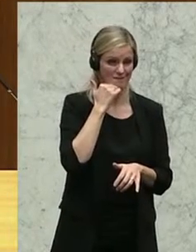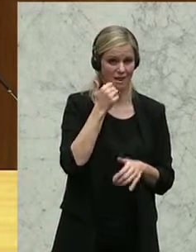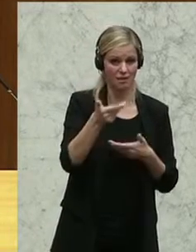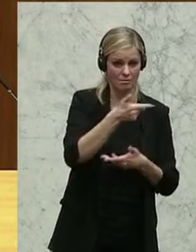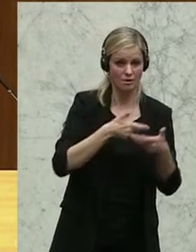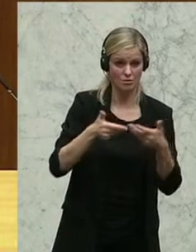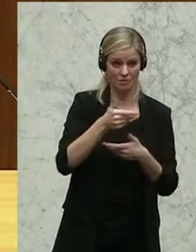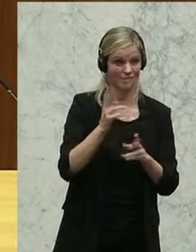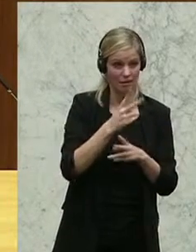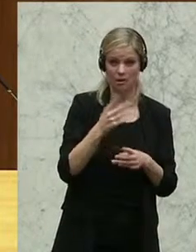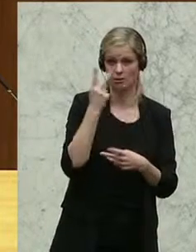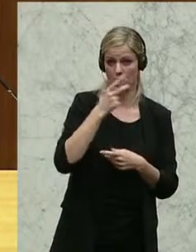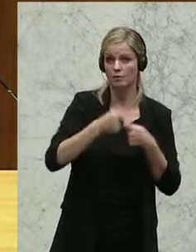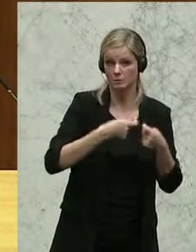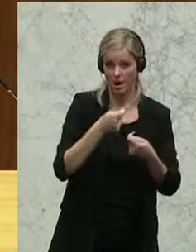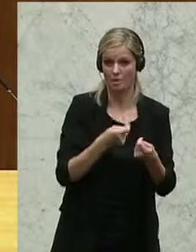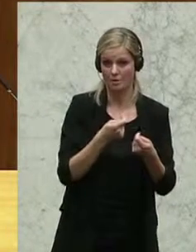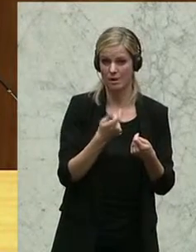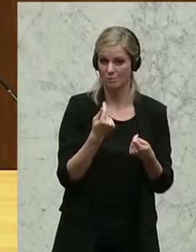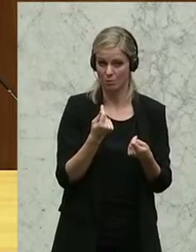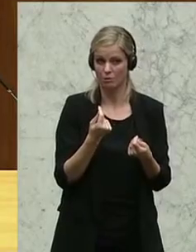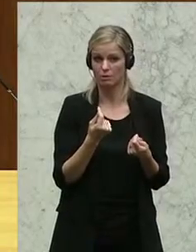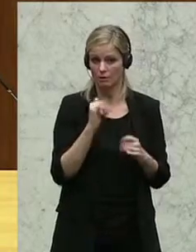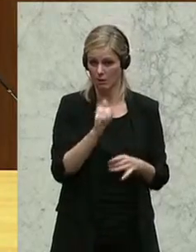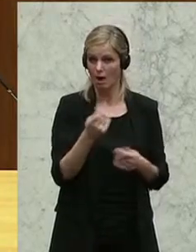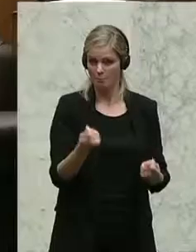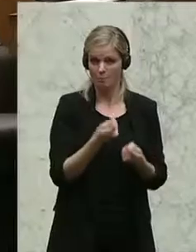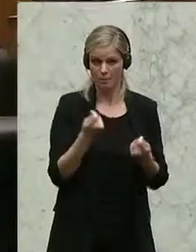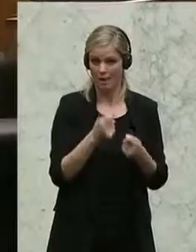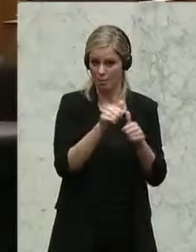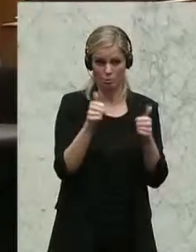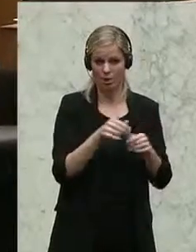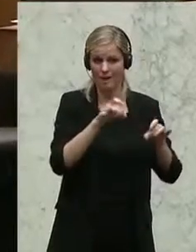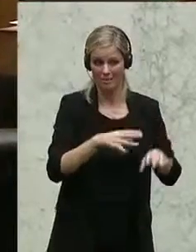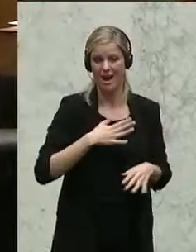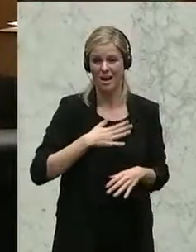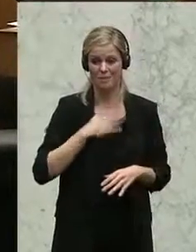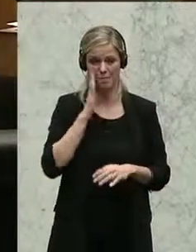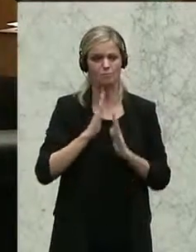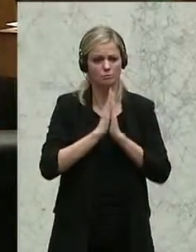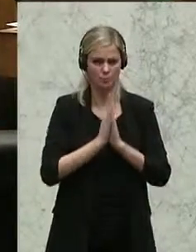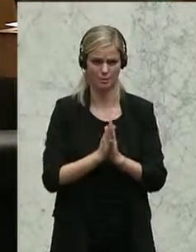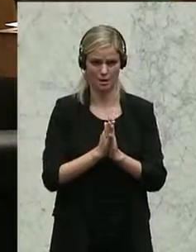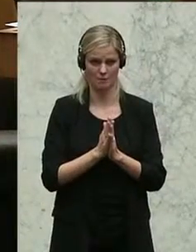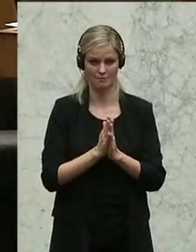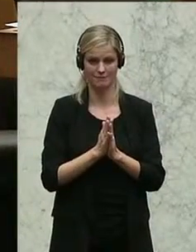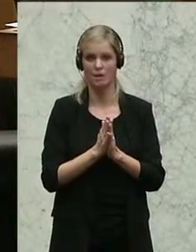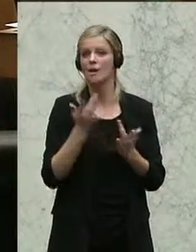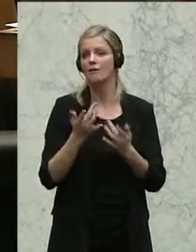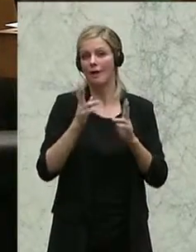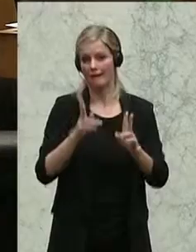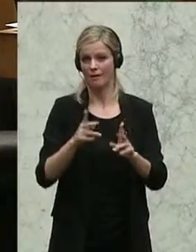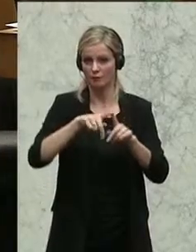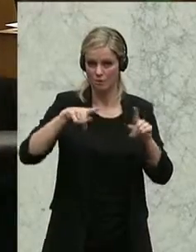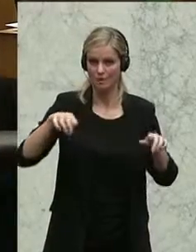zu bearbeiten sind, dann wird es keine Betreibermodelle mehr geben. Aber meine Bitte, wenn Sie sich vielleicht noch Regionen,